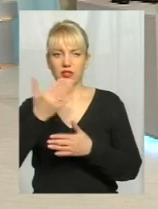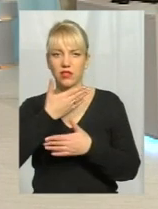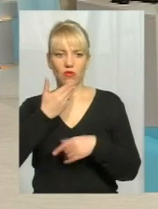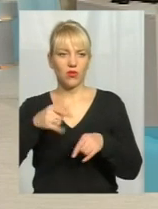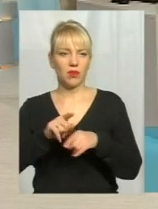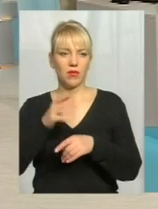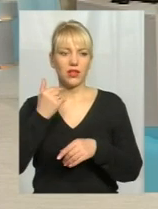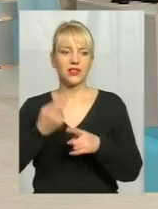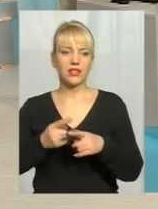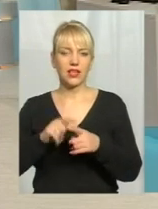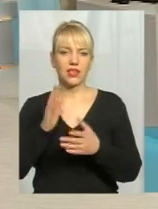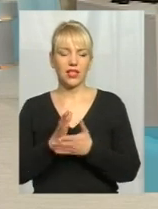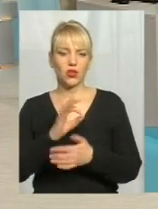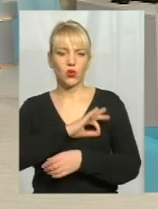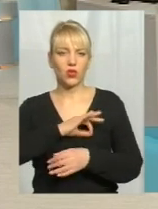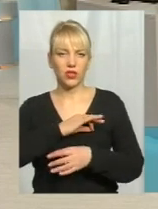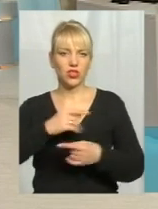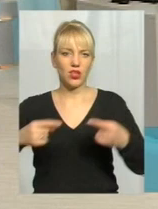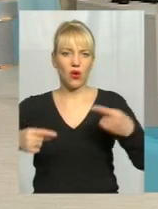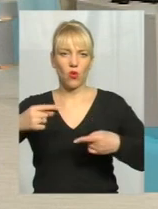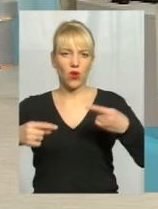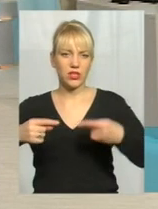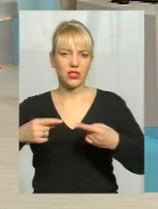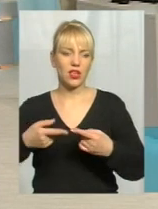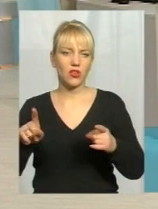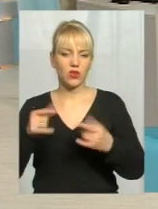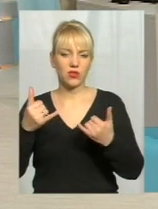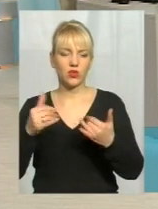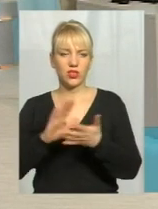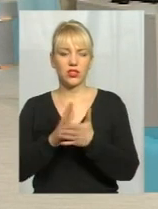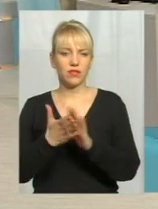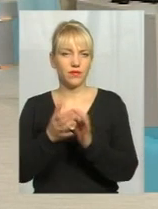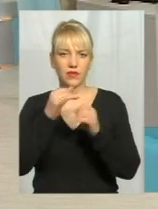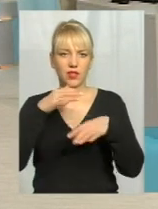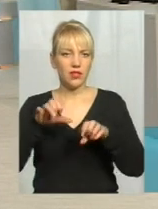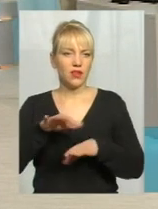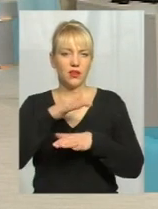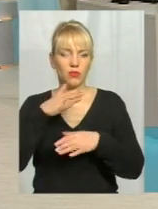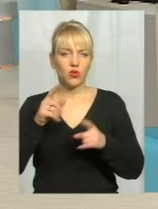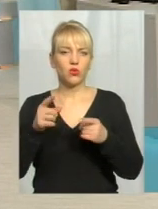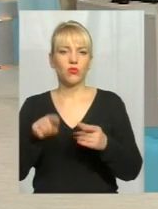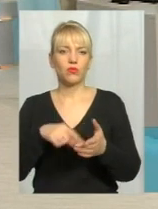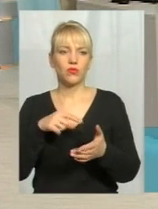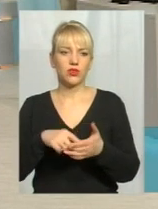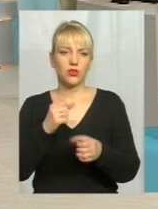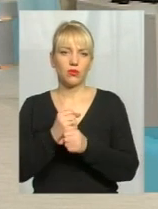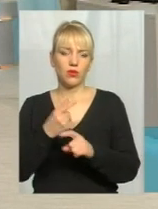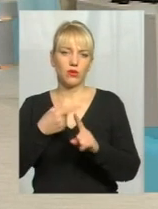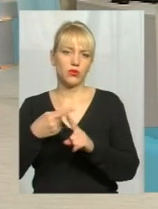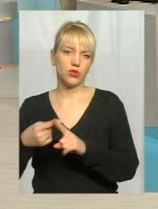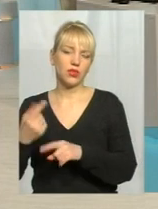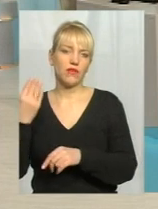Тобто, це є така юридична колізія, в якій не можуть вони стану на сьогодні вирішити. Тому місто зробили позитив, вони